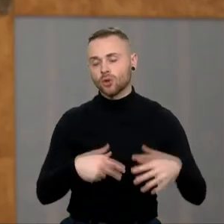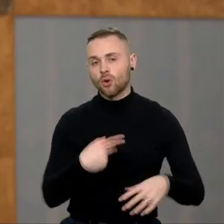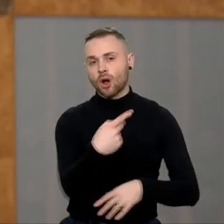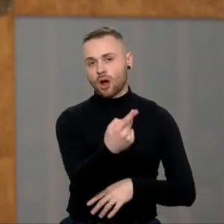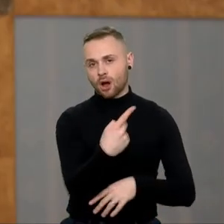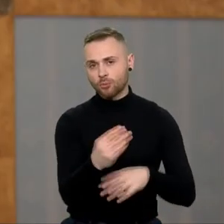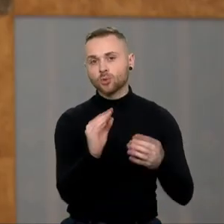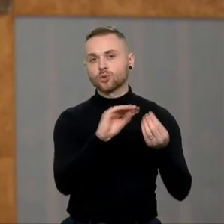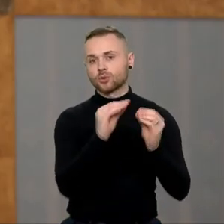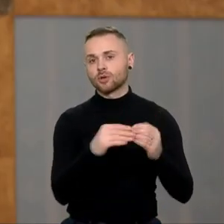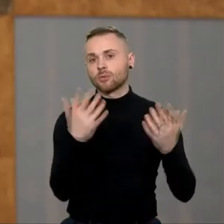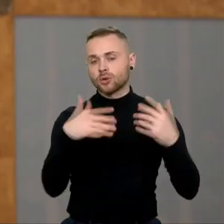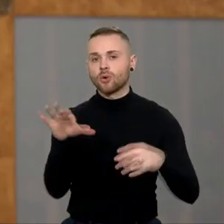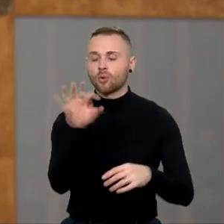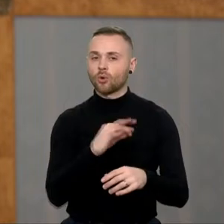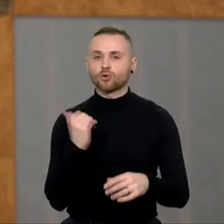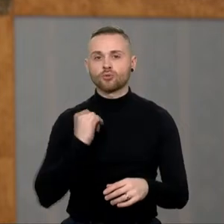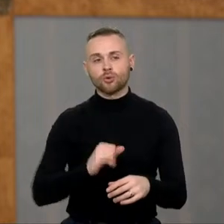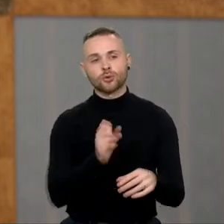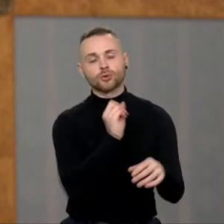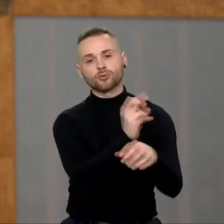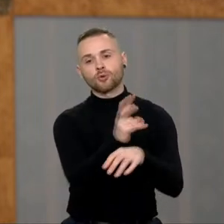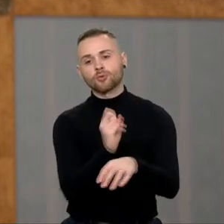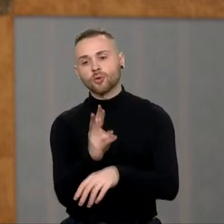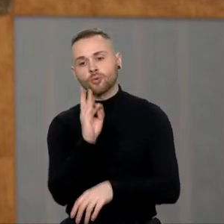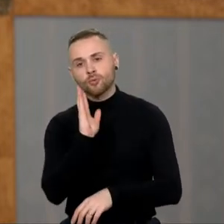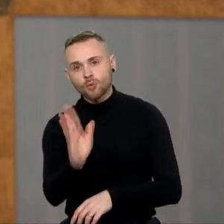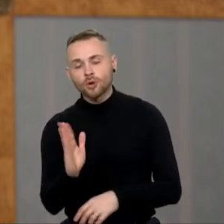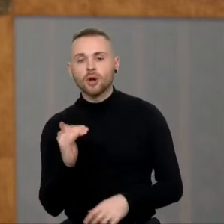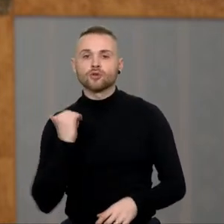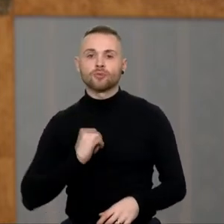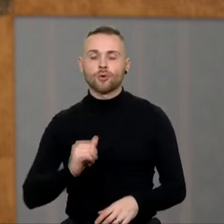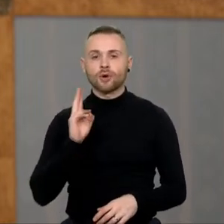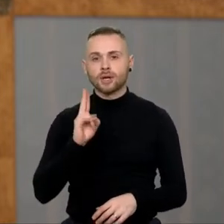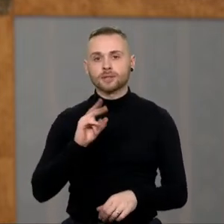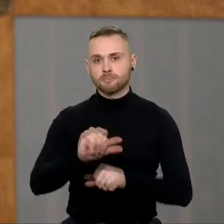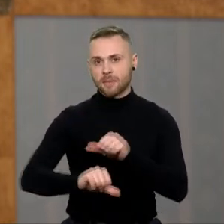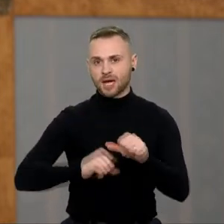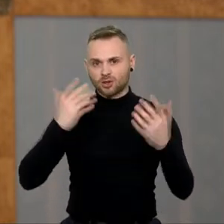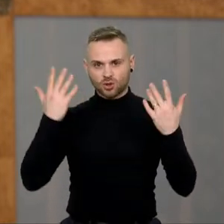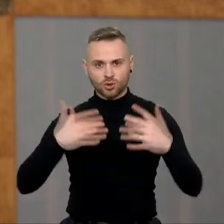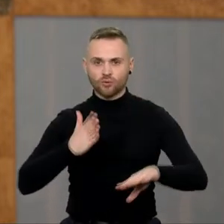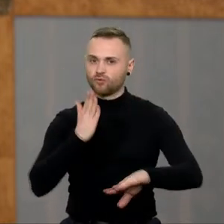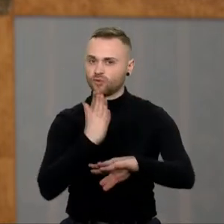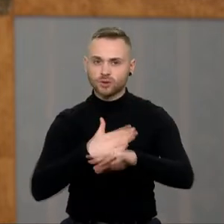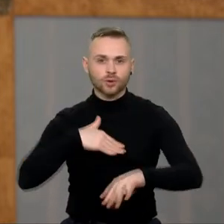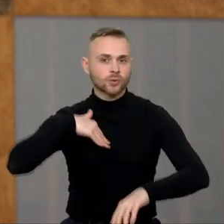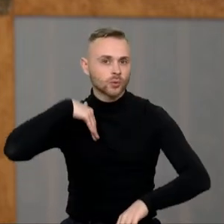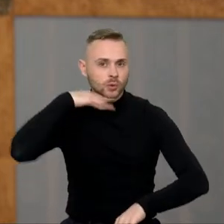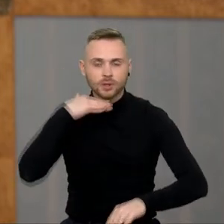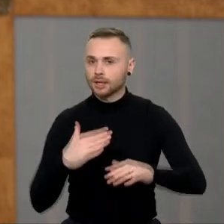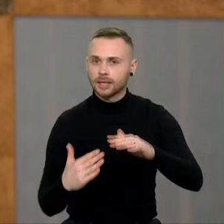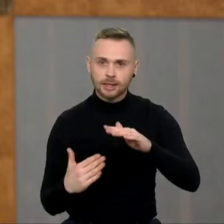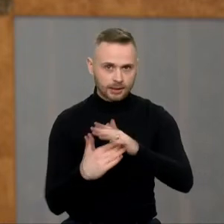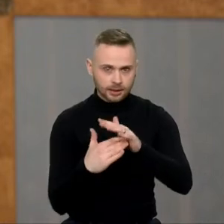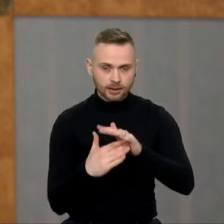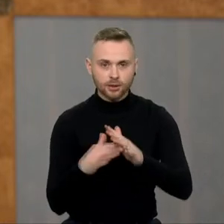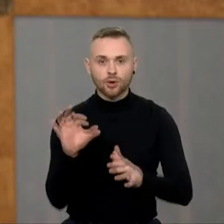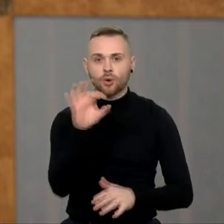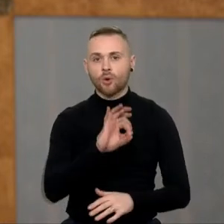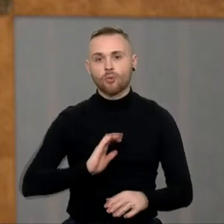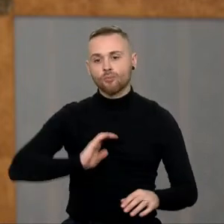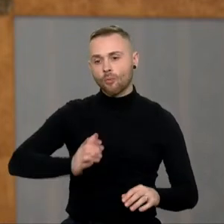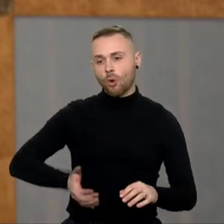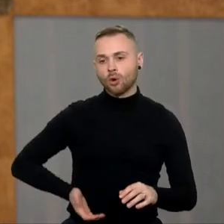atšaukimų žmonių, kuriems jau pasibaigai įgaliojimo metas laikotarpis, dėl pono bajarūno